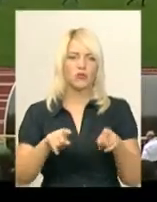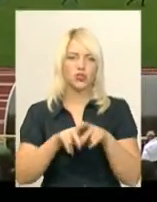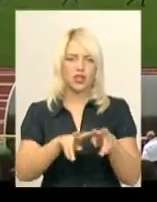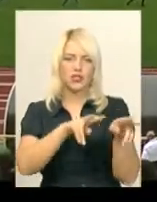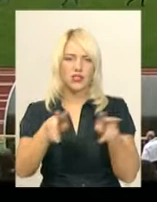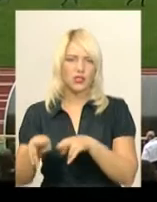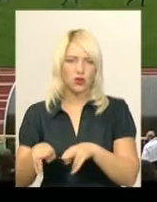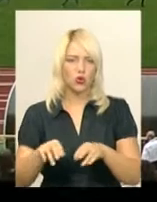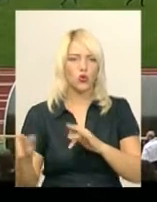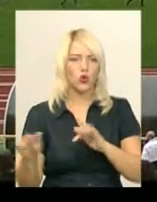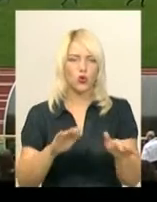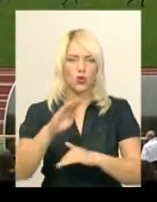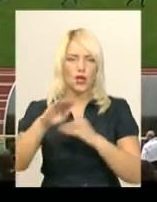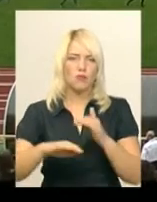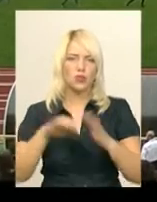рухатися під музику.